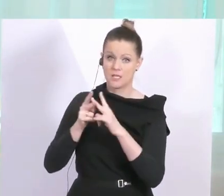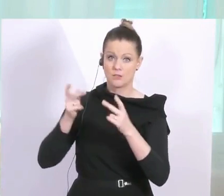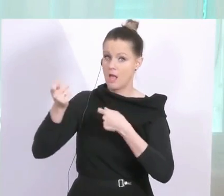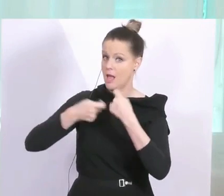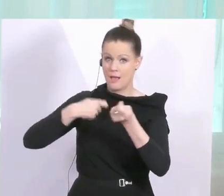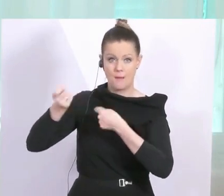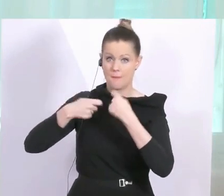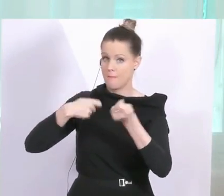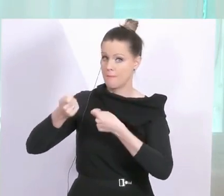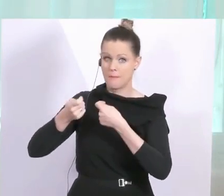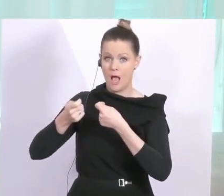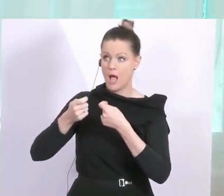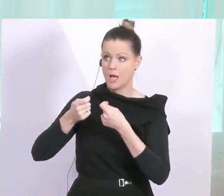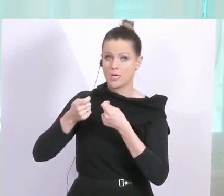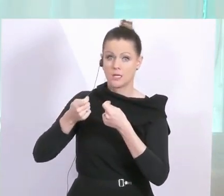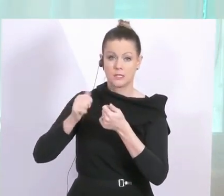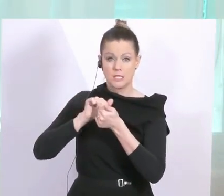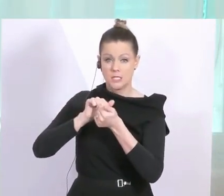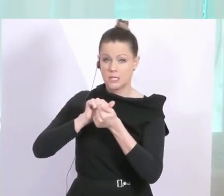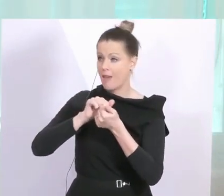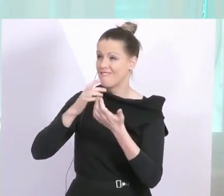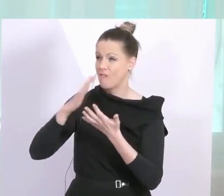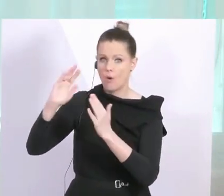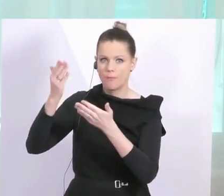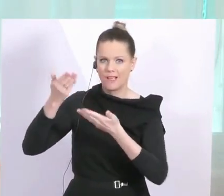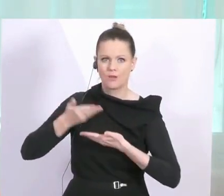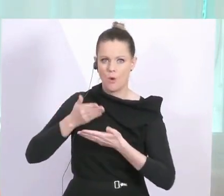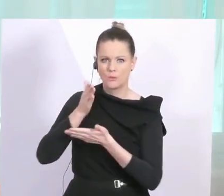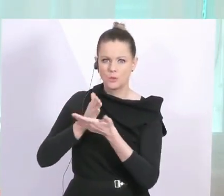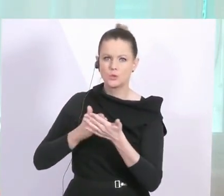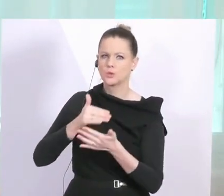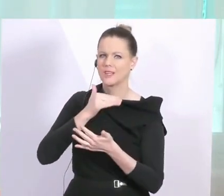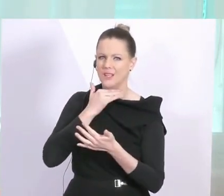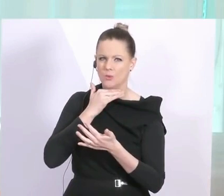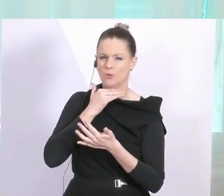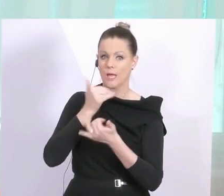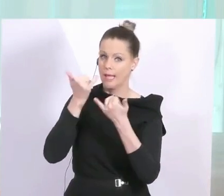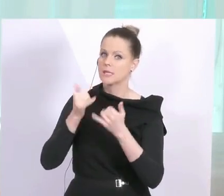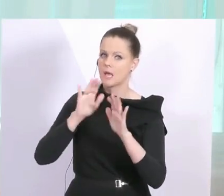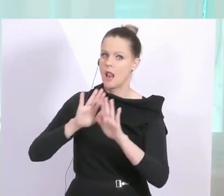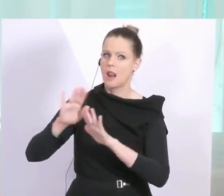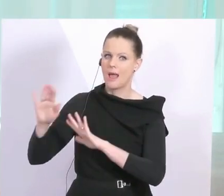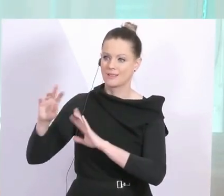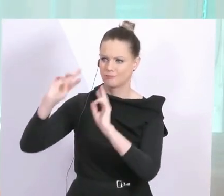arbeiten, dass wir sie kriegen, in ausreichender Stückzahl kriegen, wo die Beschaffung auch gut beginnt jetzt und verbessert wird.